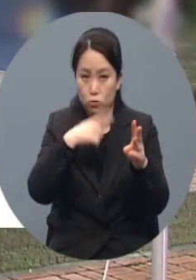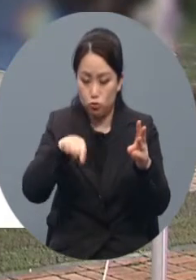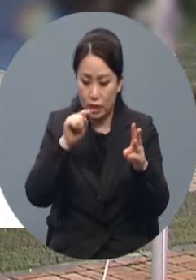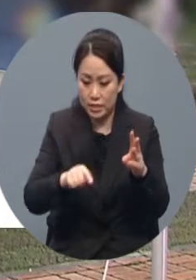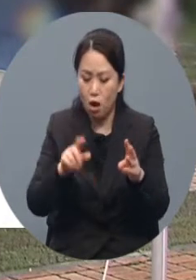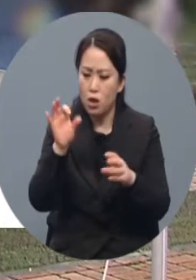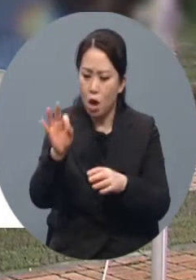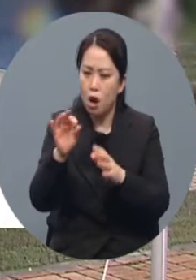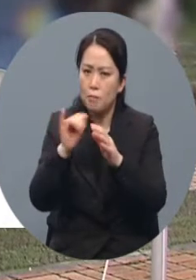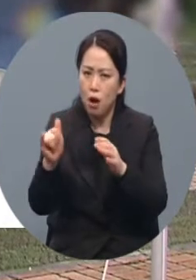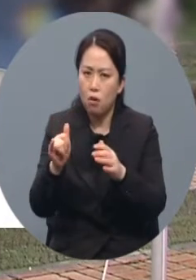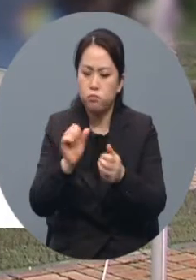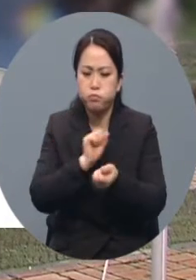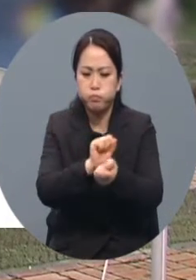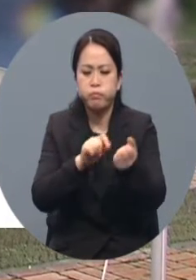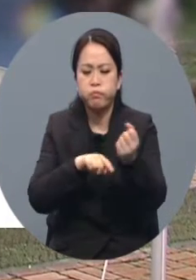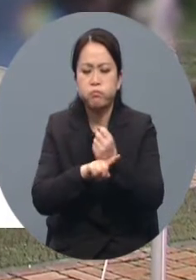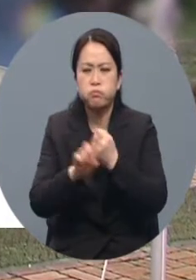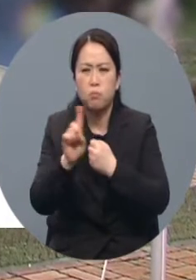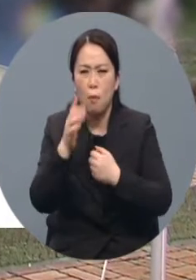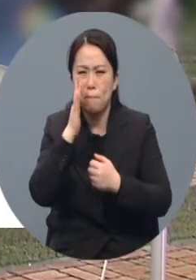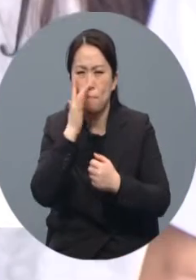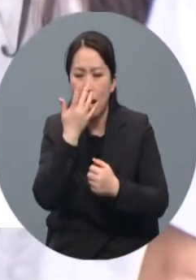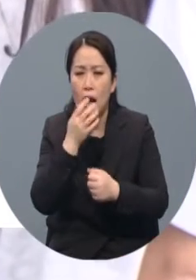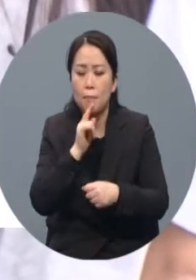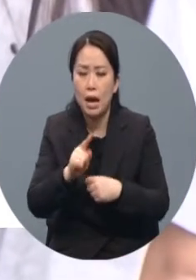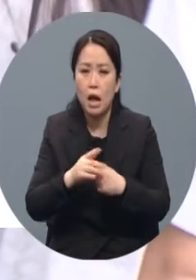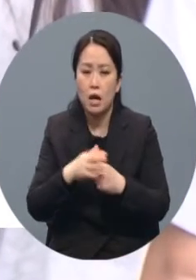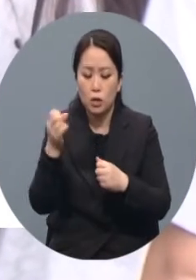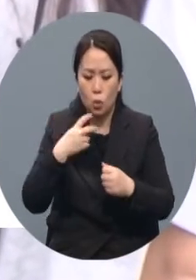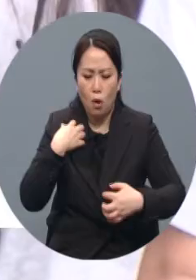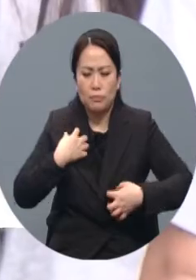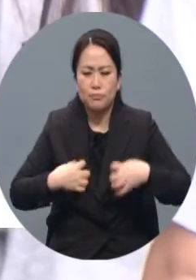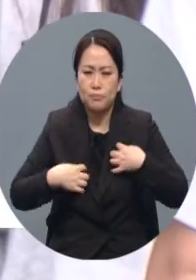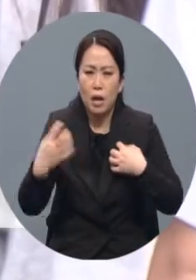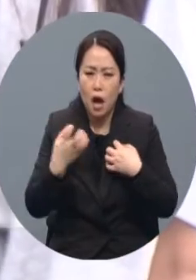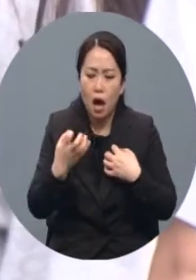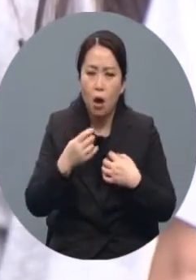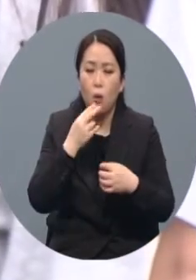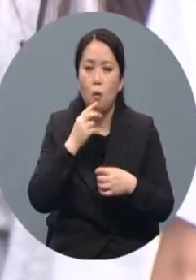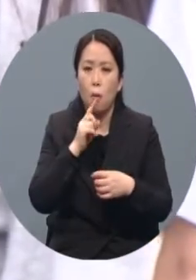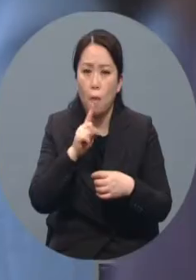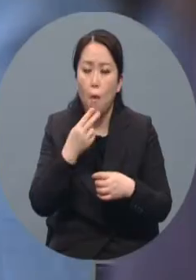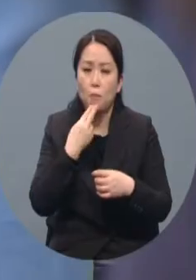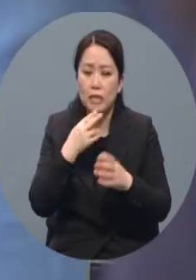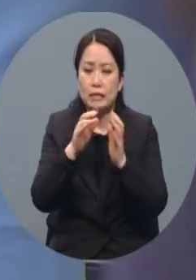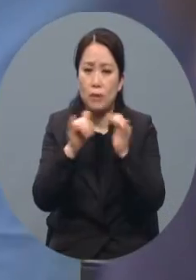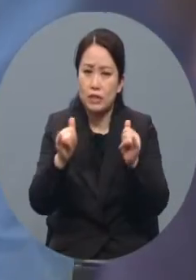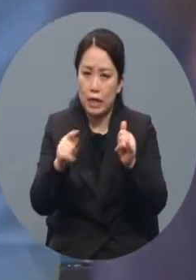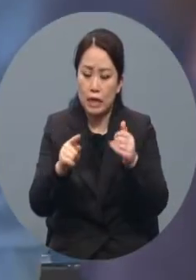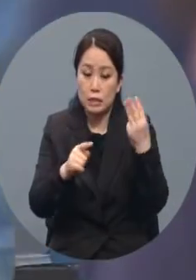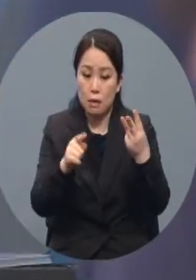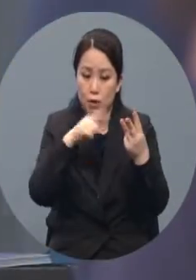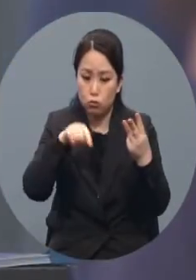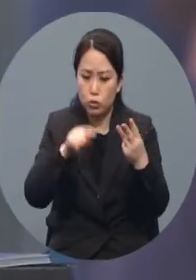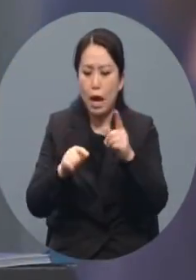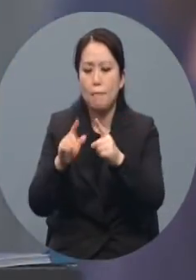감염 경로를 모릅니다. 무증상자도 3명 중 1명으로 일상 속 조용한 전파가 이어지고 있습니다.